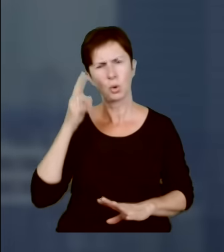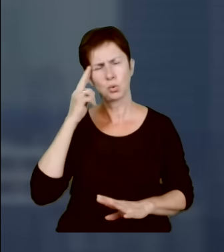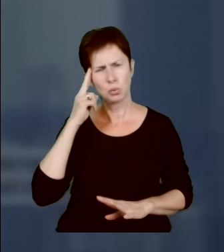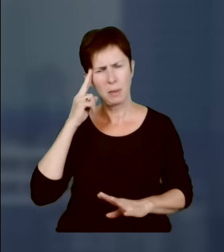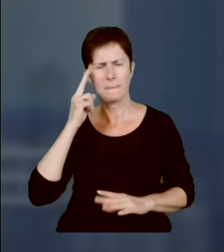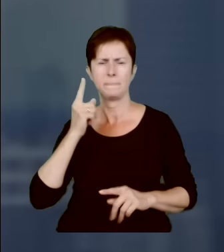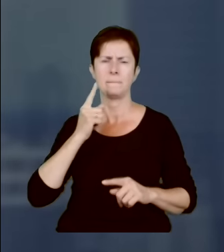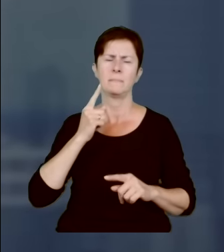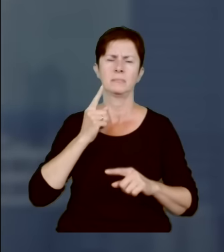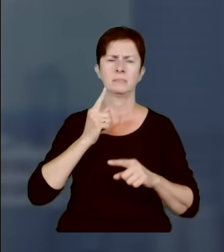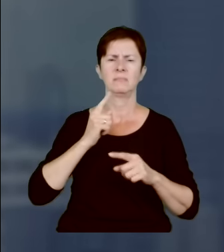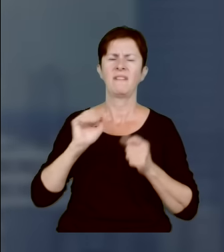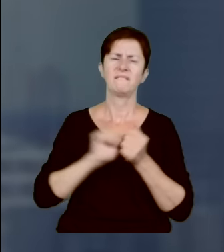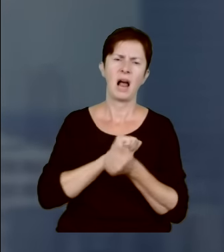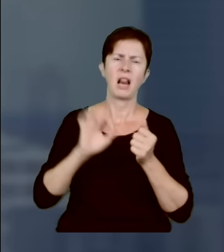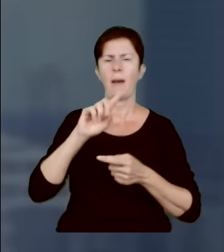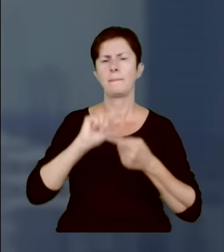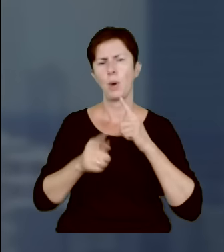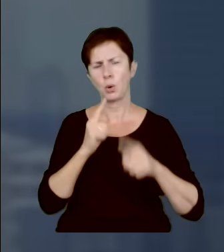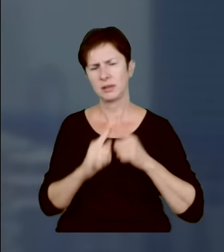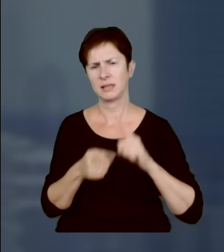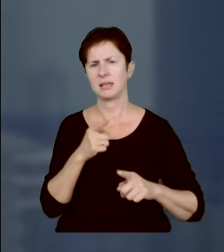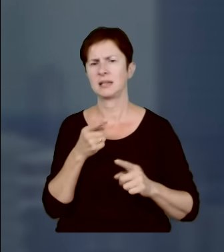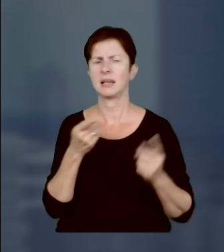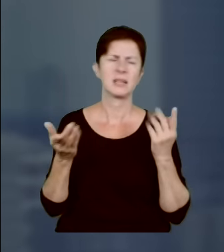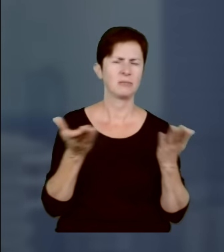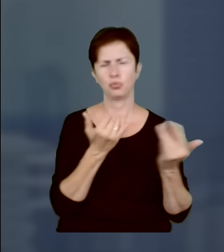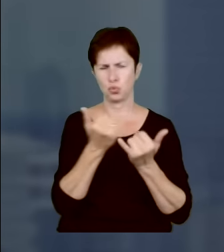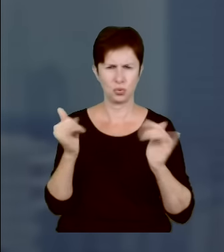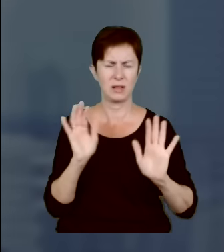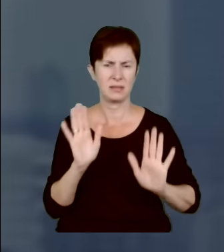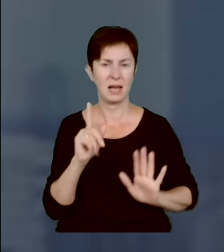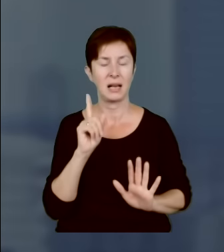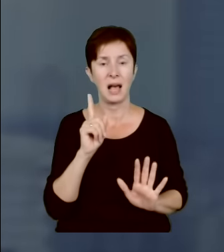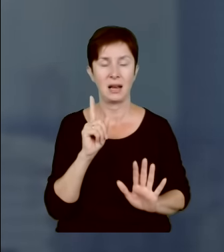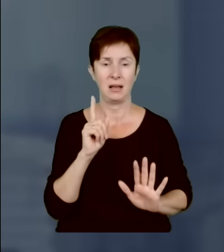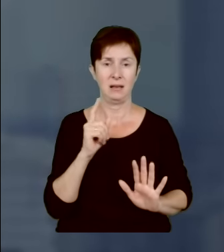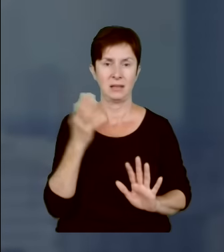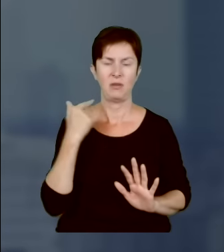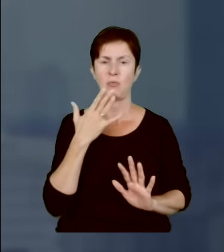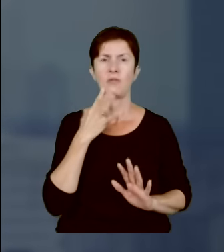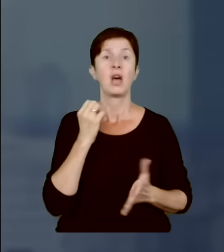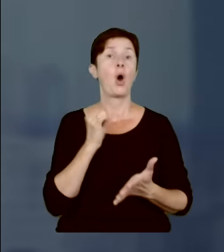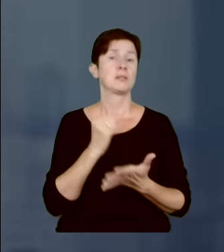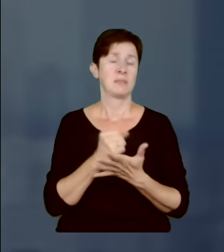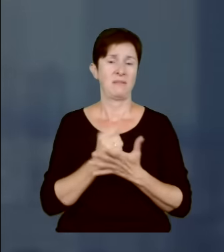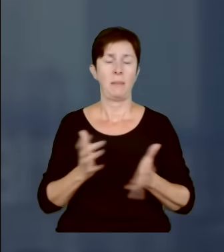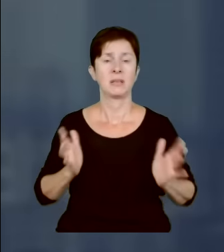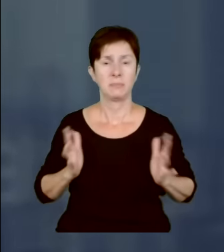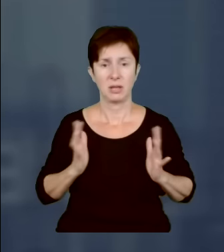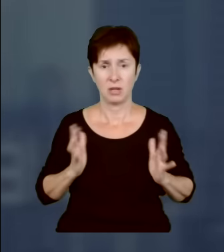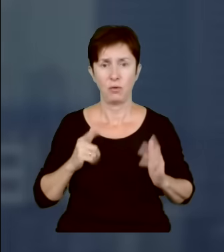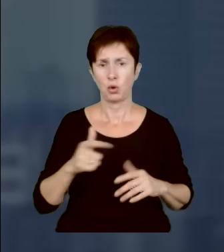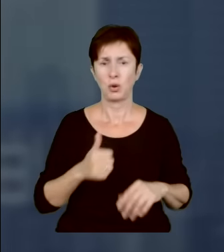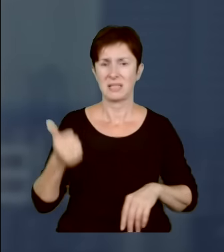polityczne niuansowanie sytuacji i tak dalej, ale mówiło się, że jeśli chodzi o kwestie bezpieczeństwa, akurat to stanowisko jest